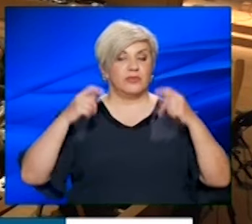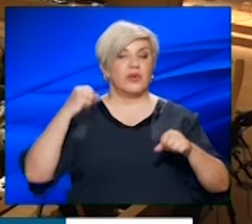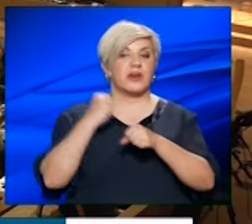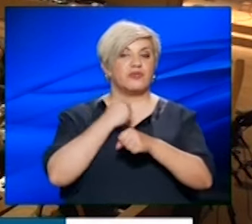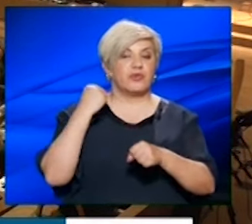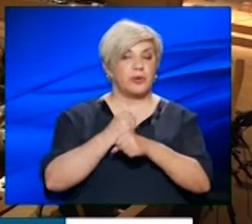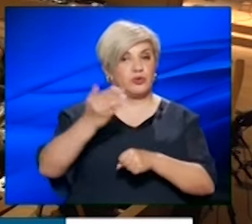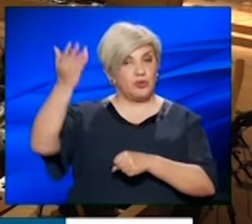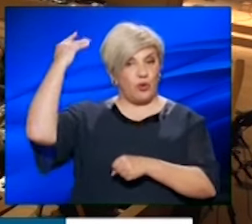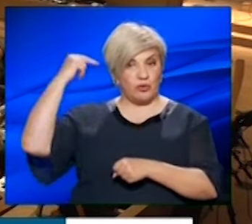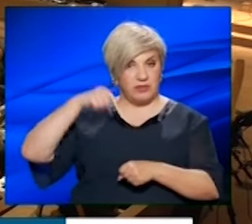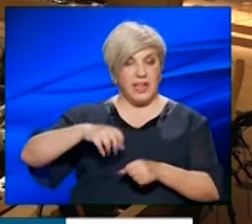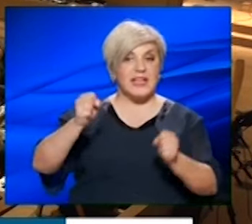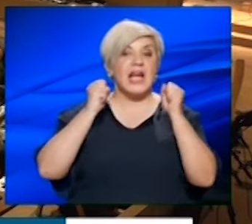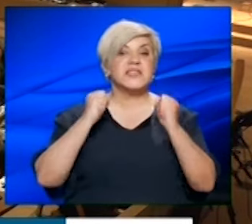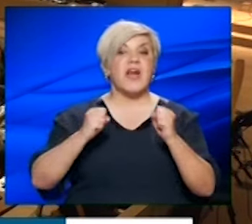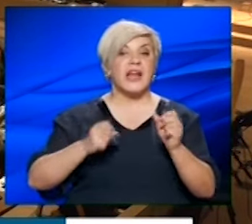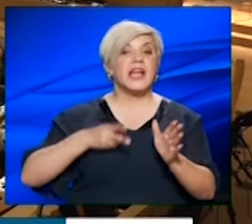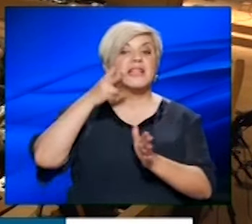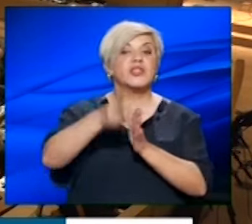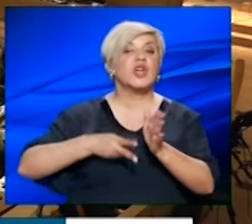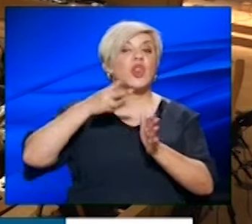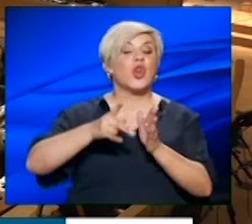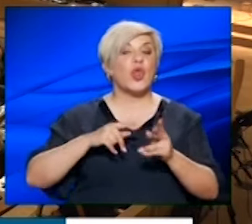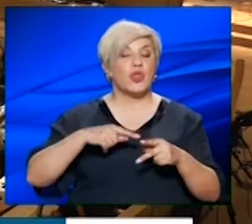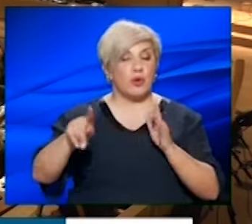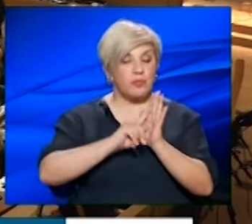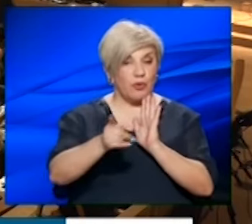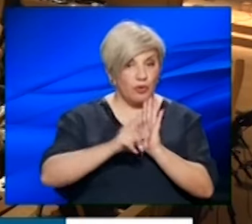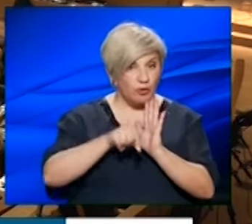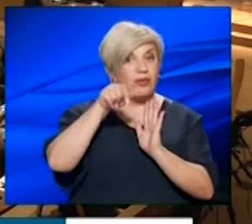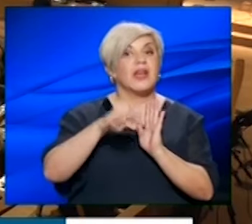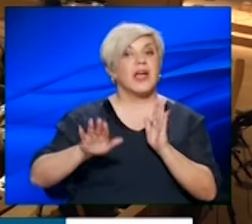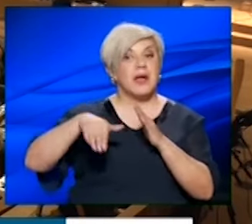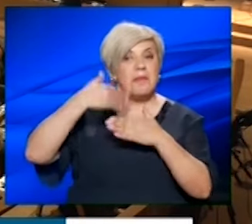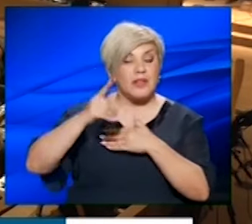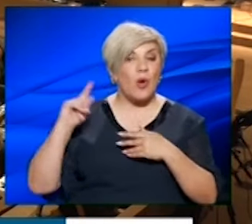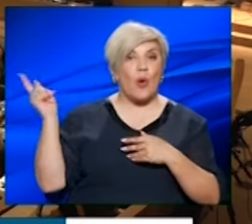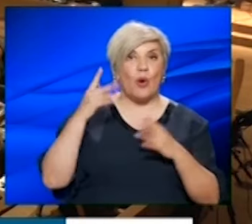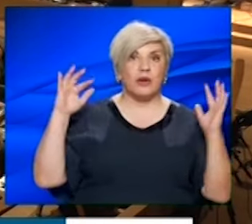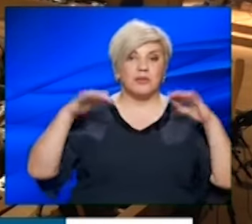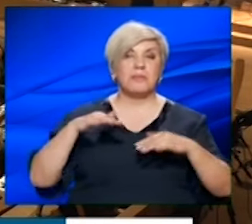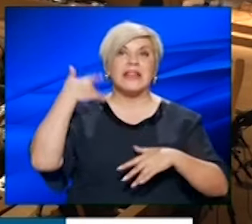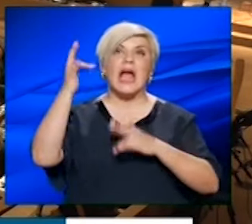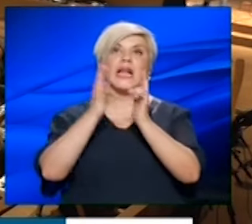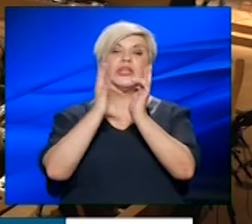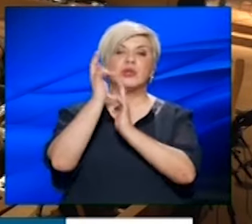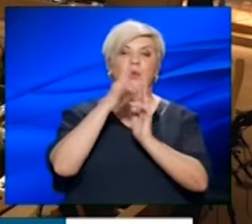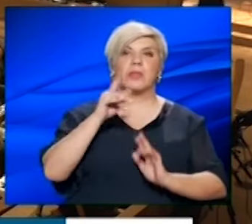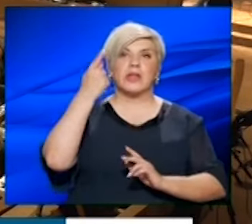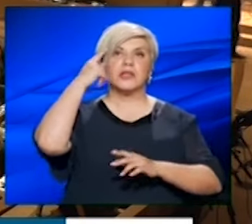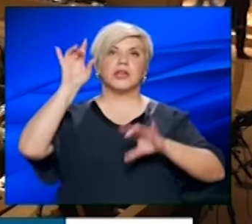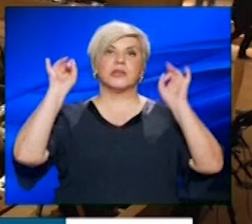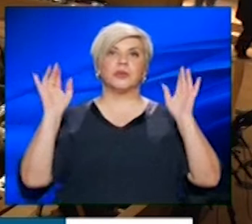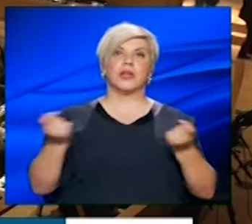εργαζομένων τότε που λέγανε για την ασφάλεια στον σιδηρόδρομο. Και ήρθαν μετά όλοι, σαν μετά Χριστόν, ξανά μην